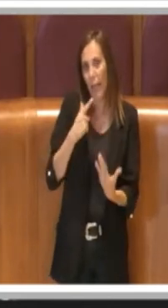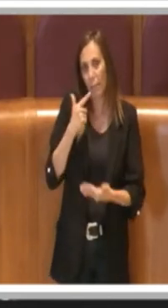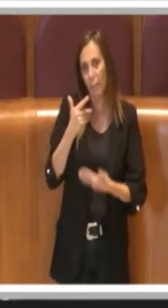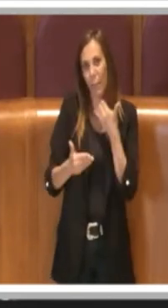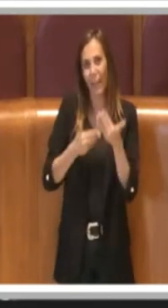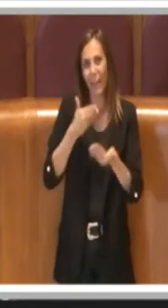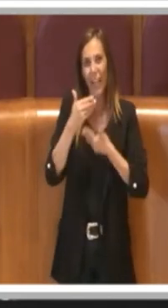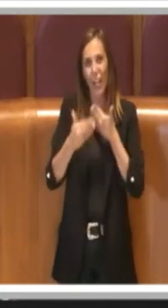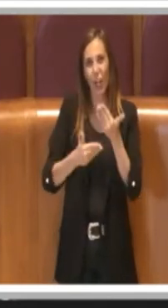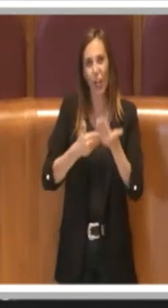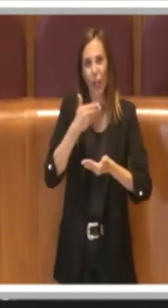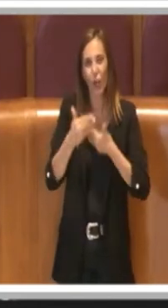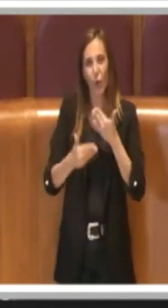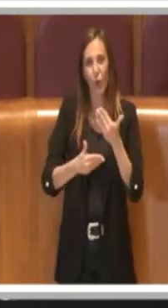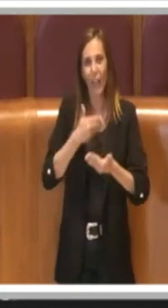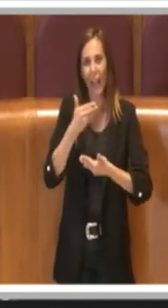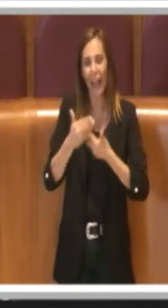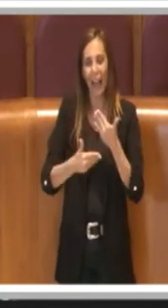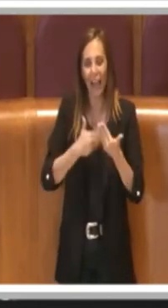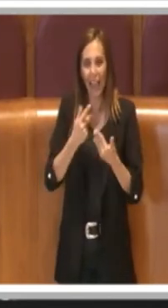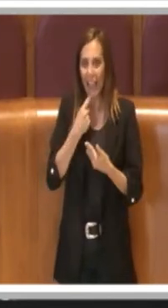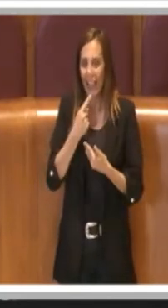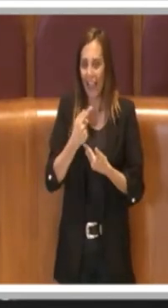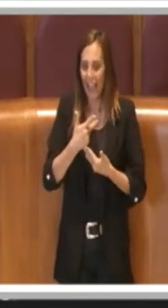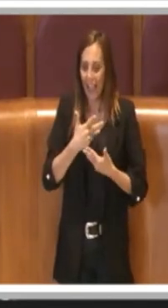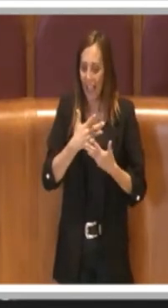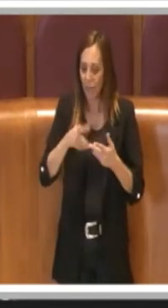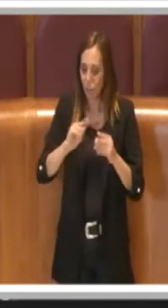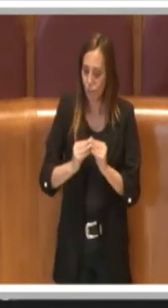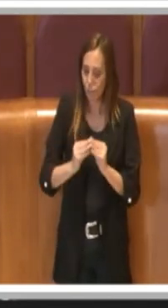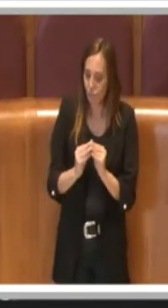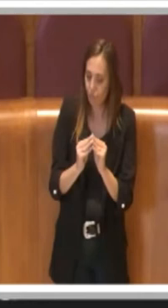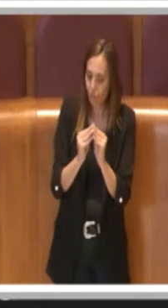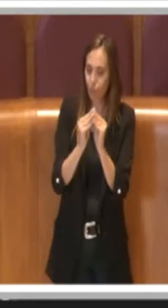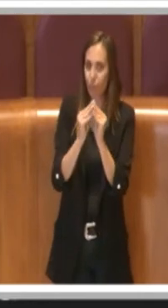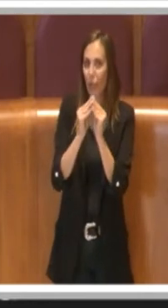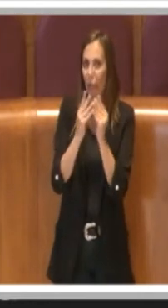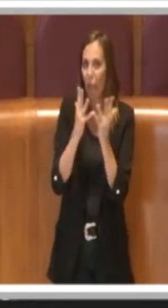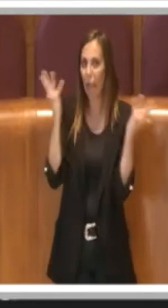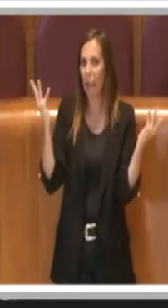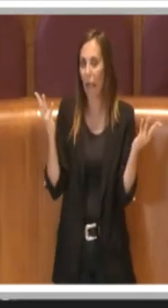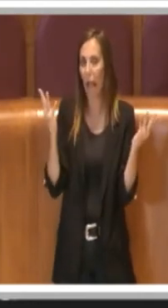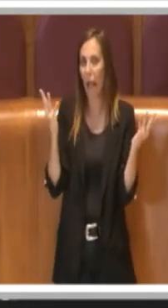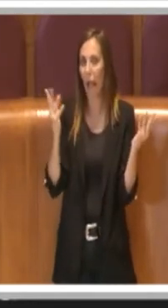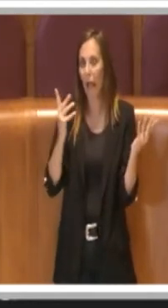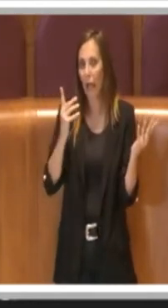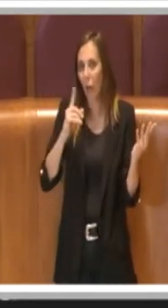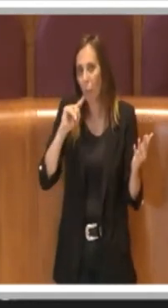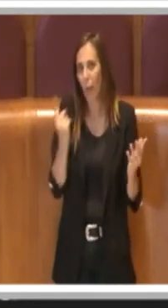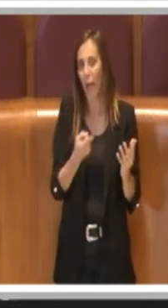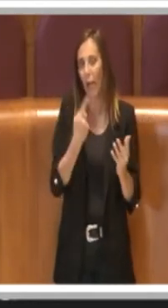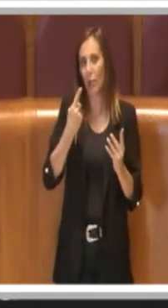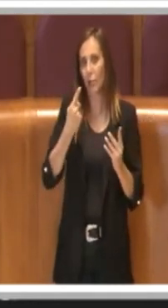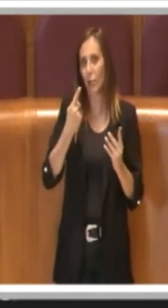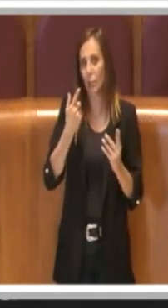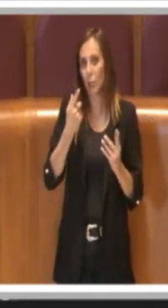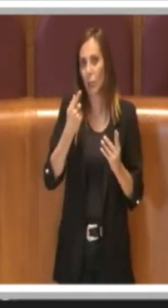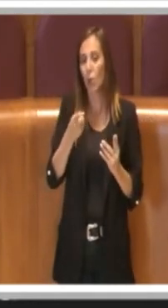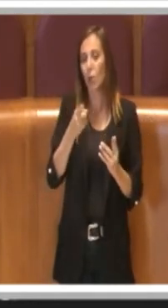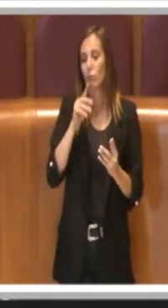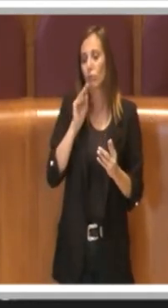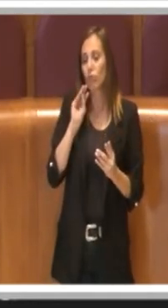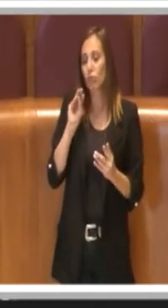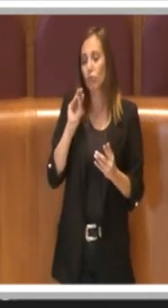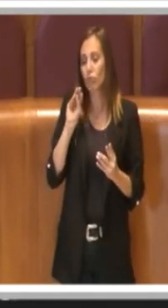in qualche maniera e definire bene il percorso e anche richiedendo questa modifica al